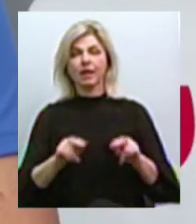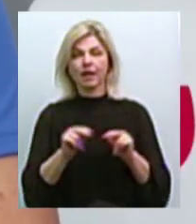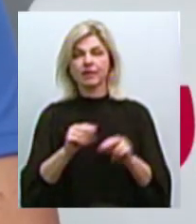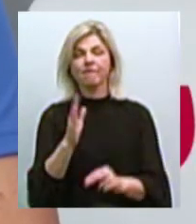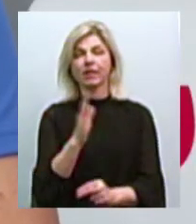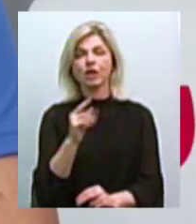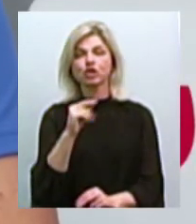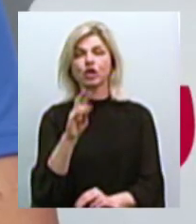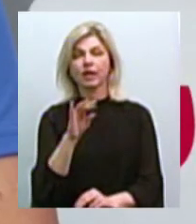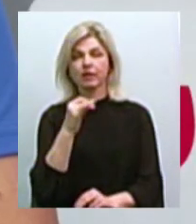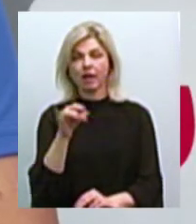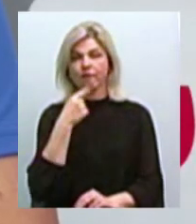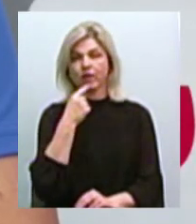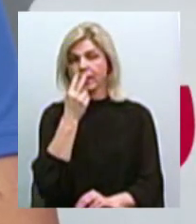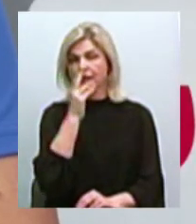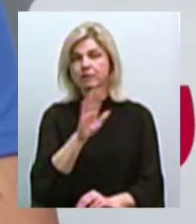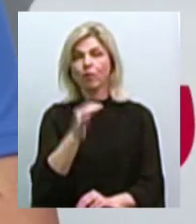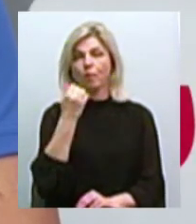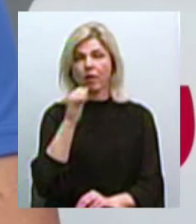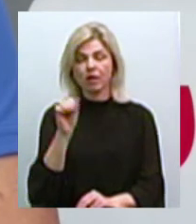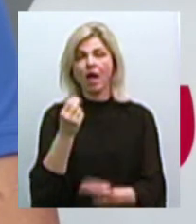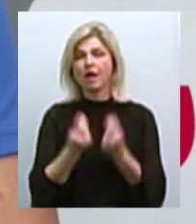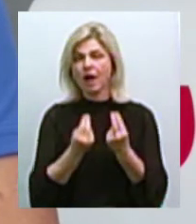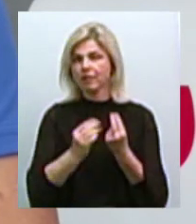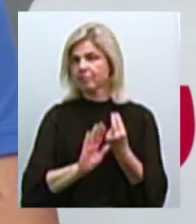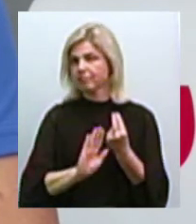Черній каже, незважаючи на перемогу, грали не ідеально.